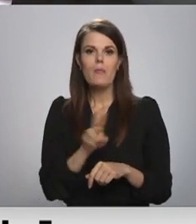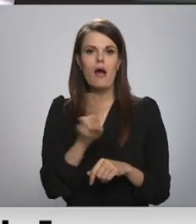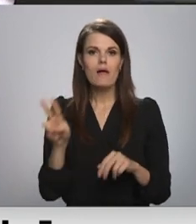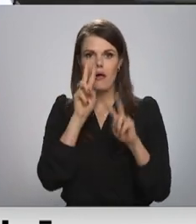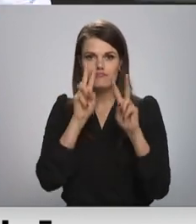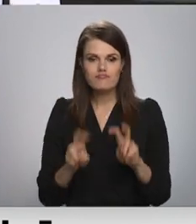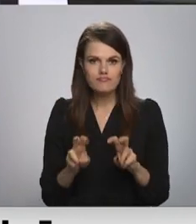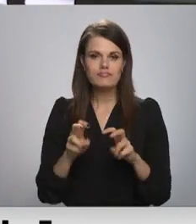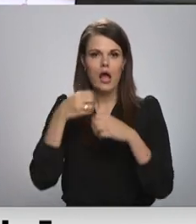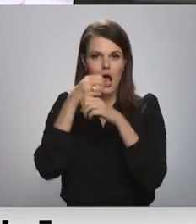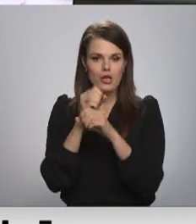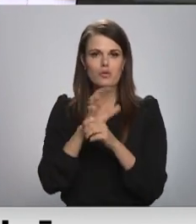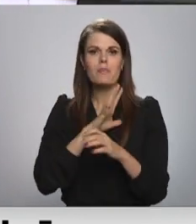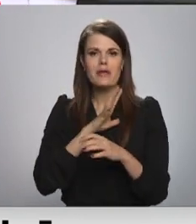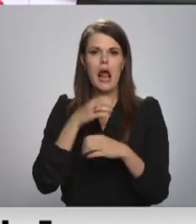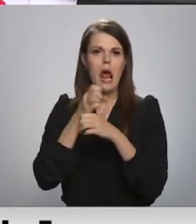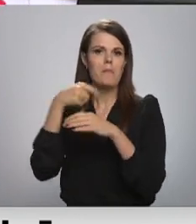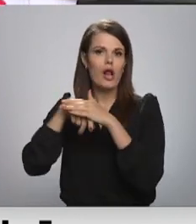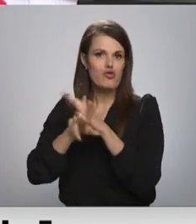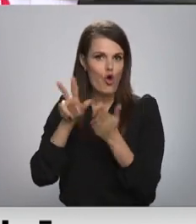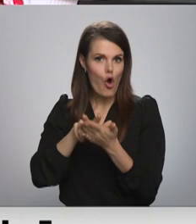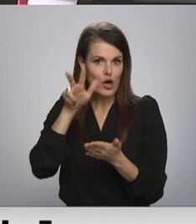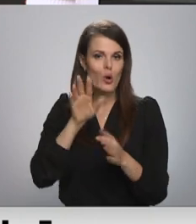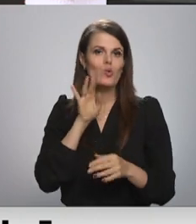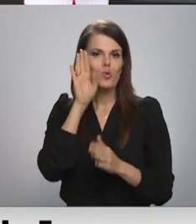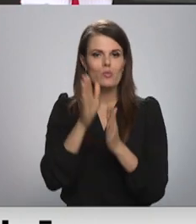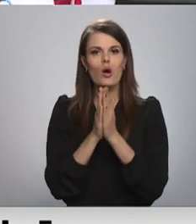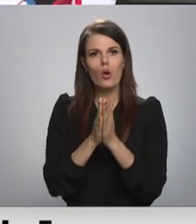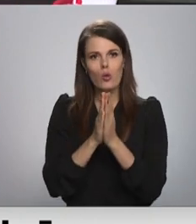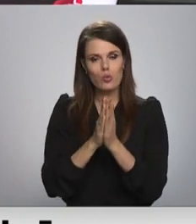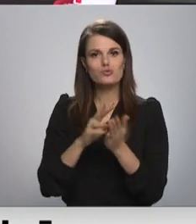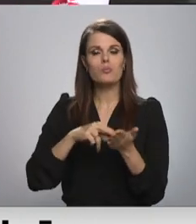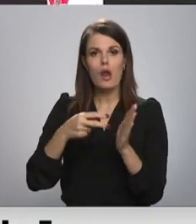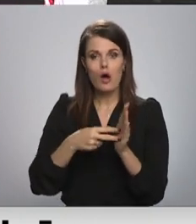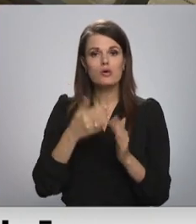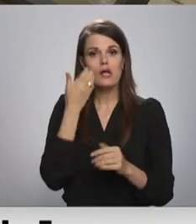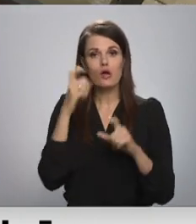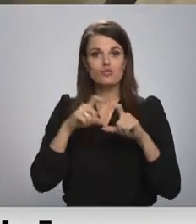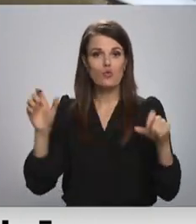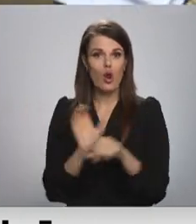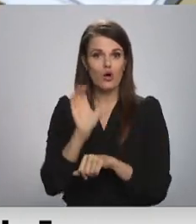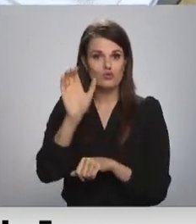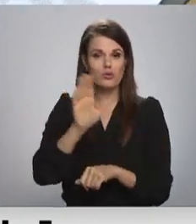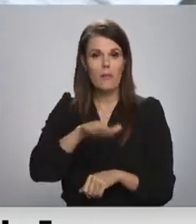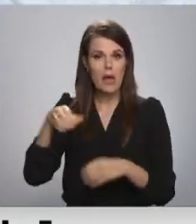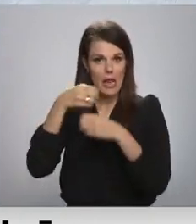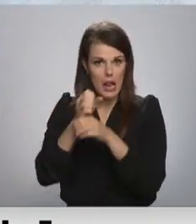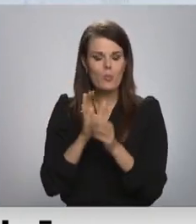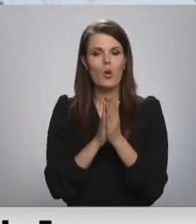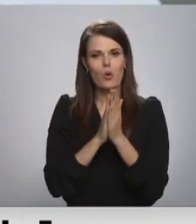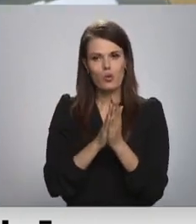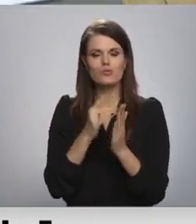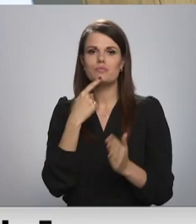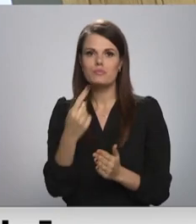apstiprināts laboratoriski. Turpmāk plānot skolām lūgt, nosūtot bērnus uz laboratorijā, tomēr norādīt, kuram